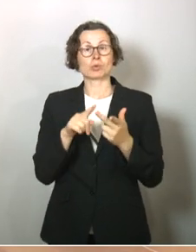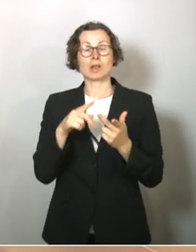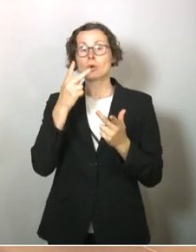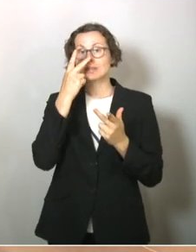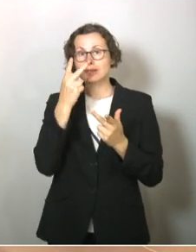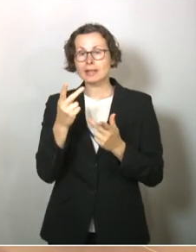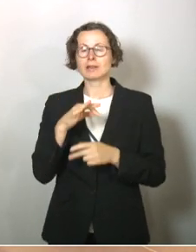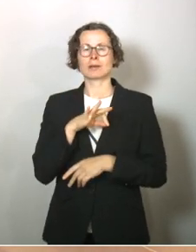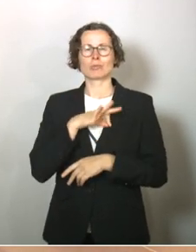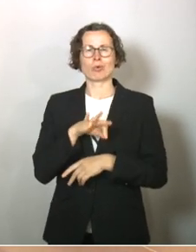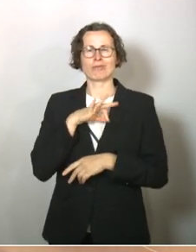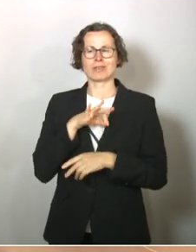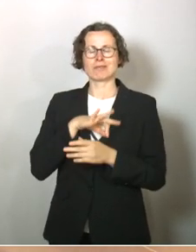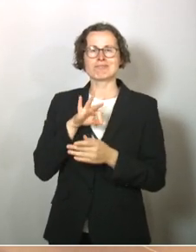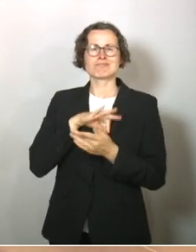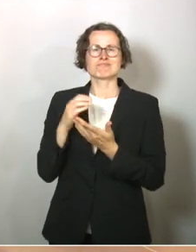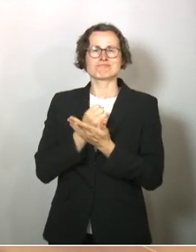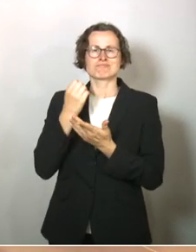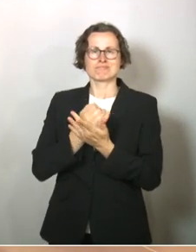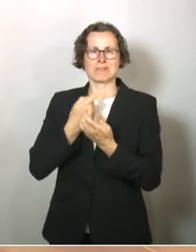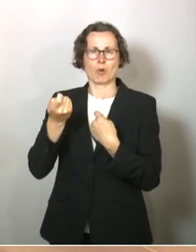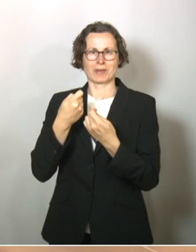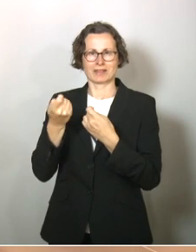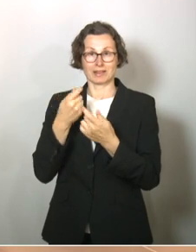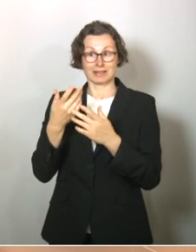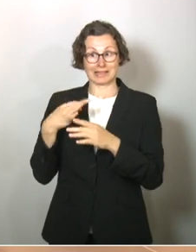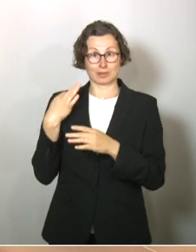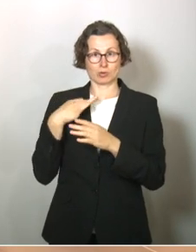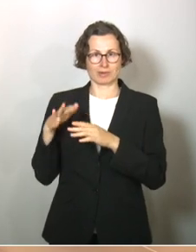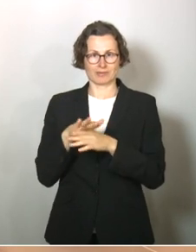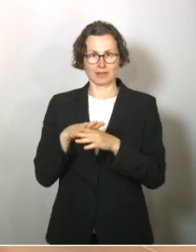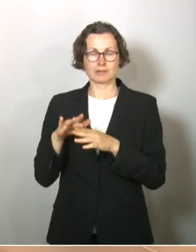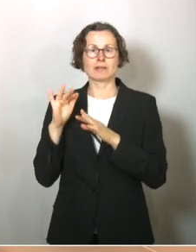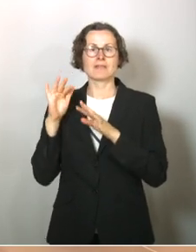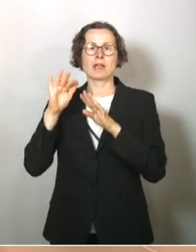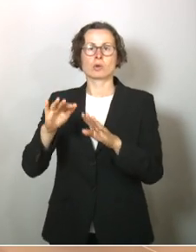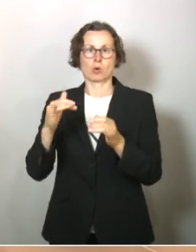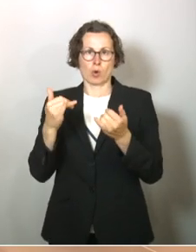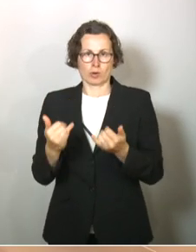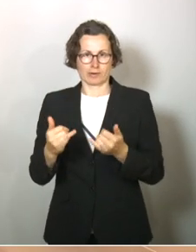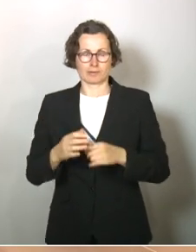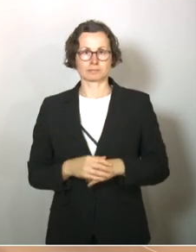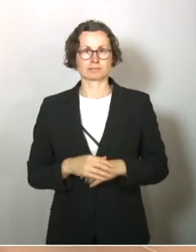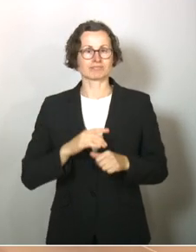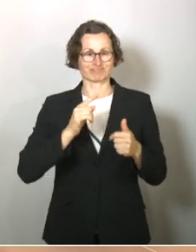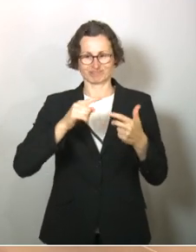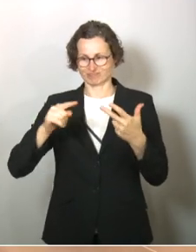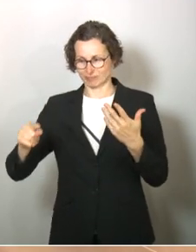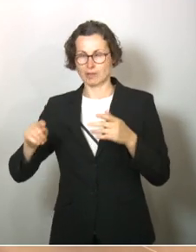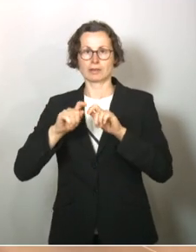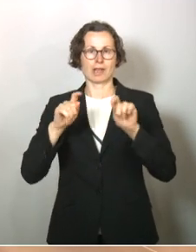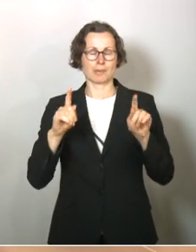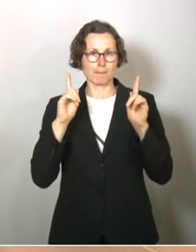Profitstreben, wie Kommerzialisierung im Gesundheitswesen wirken. Das sind alles Dinge, über die man